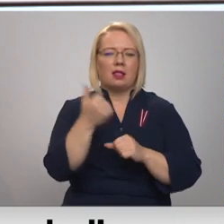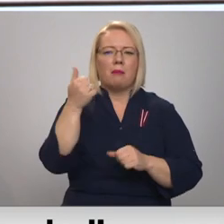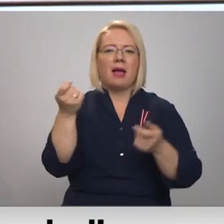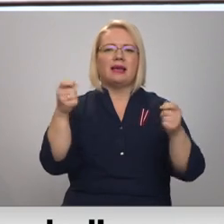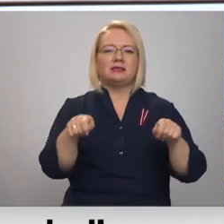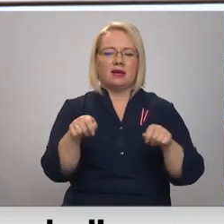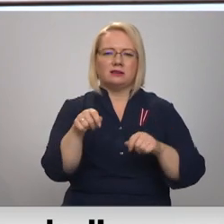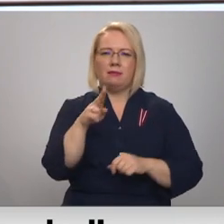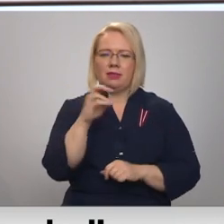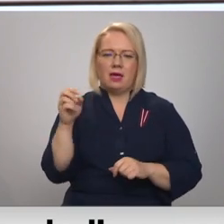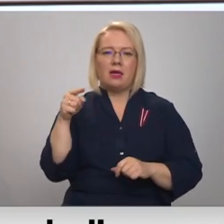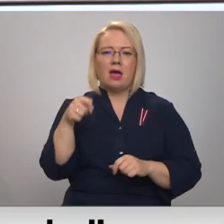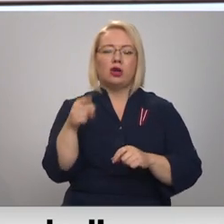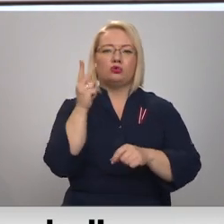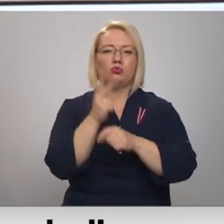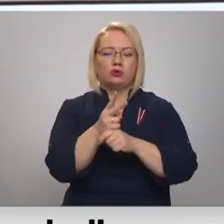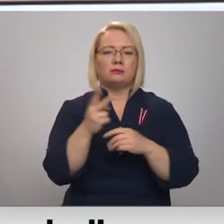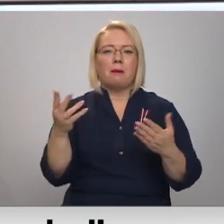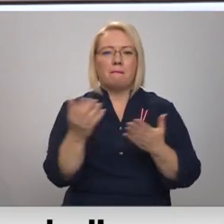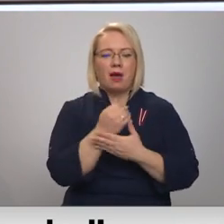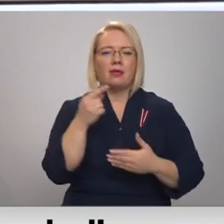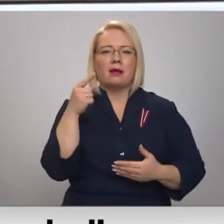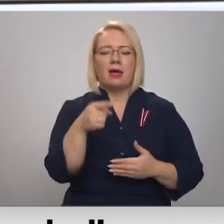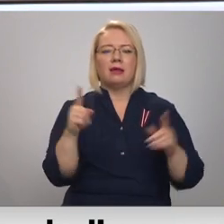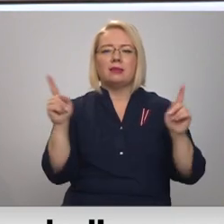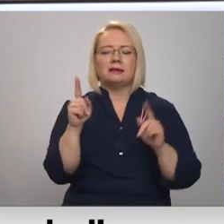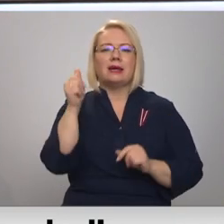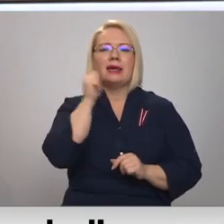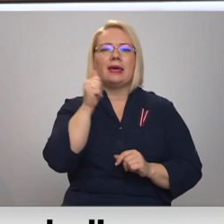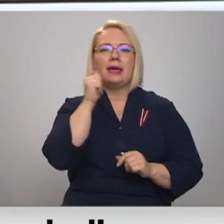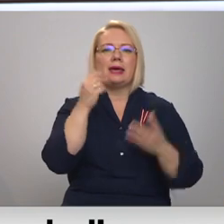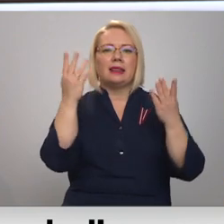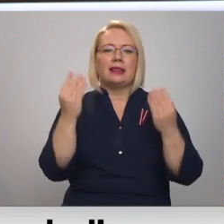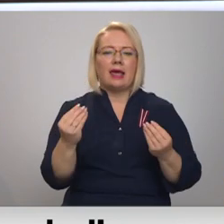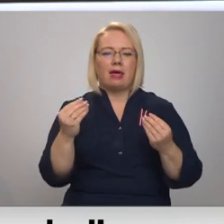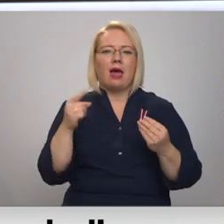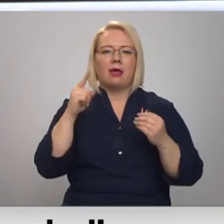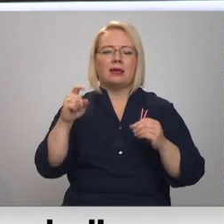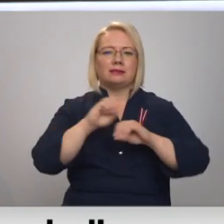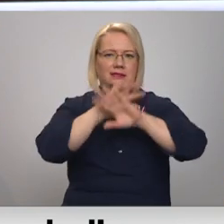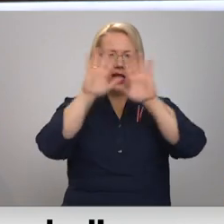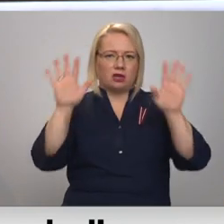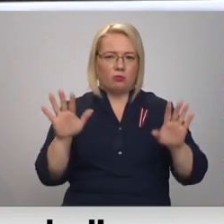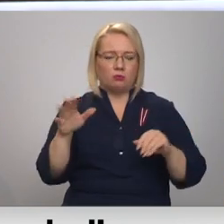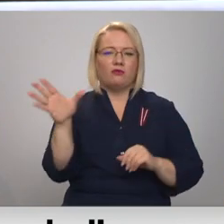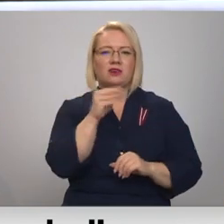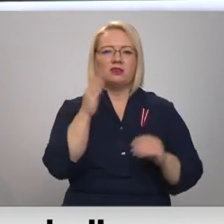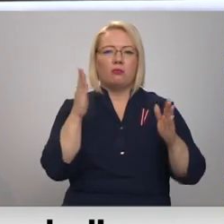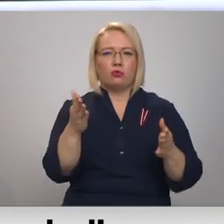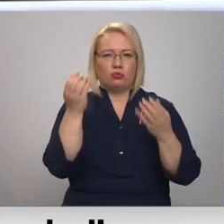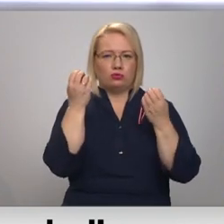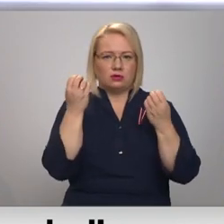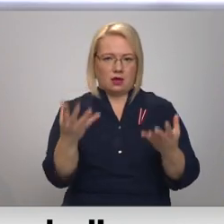Tāds uzdevums ir panākt to, lai tas kļūst par ikdienu, šis izgaismojums, un visiem tas būtu paši saprotami.